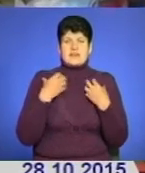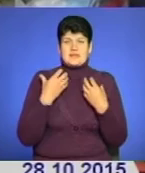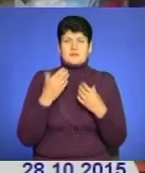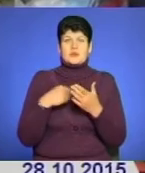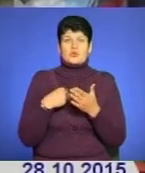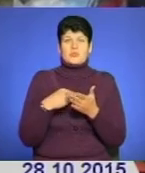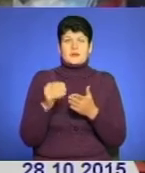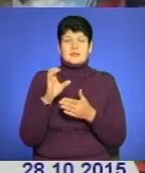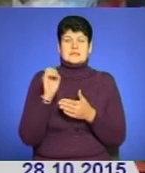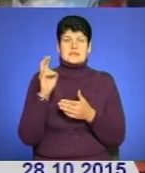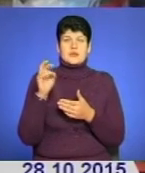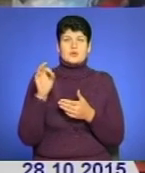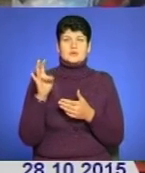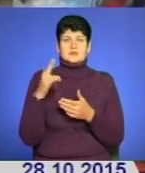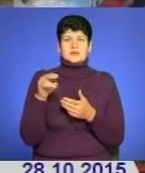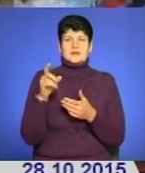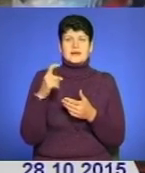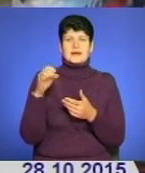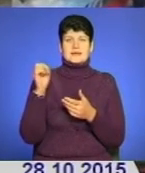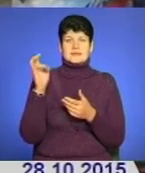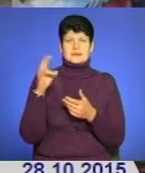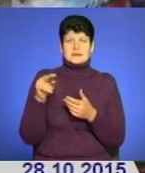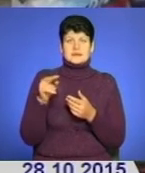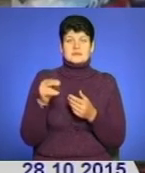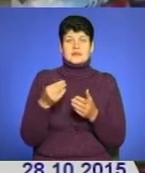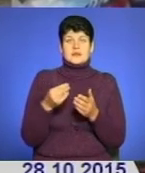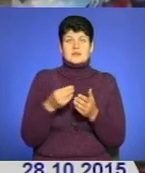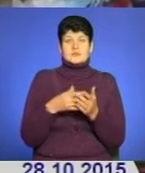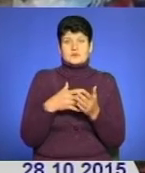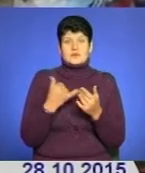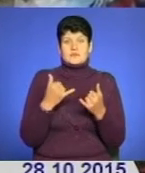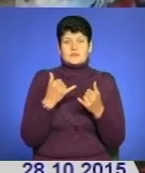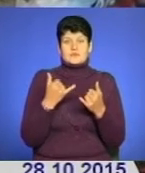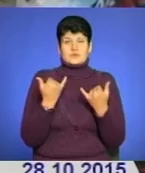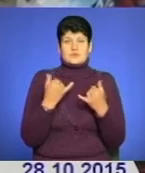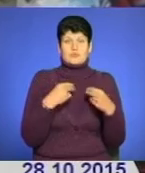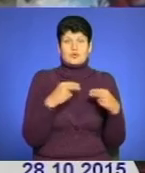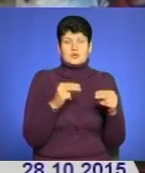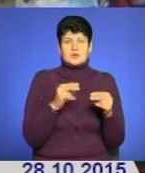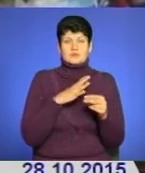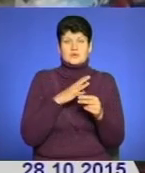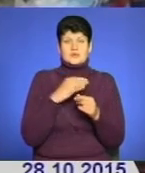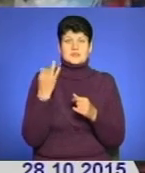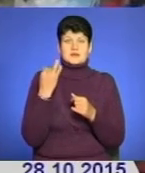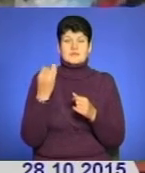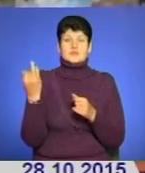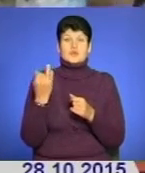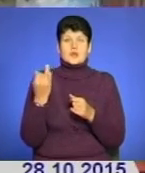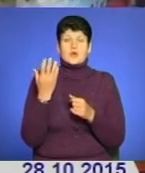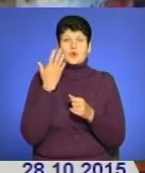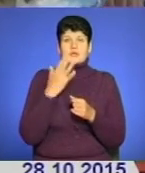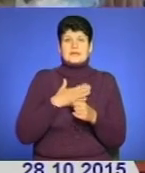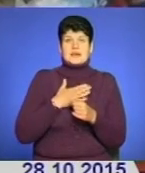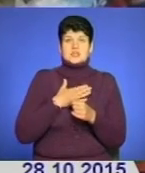закупили на секунд-хенді за таку ціну досить символічну, нам сьогодні дівчата якраз продали. Була дуже цікава історія, коли наша